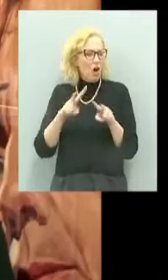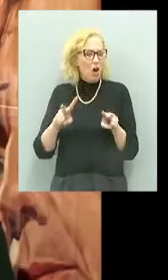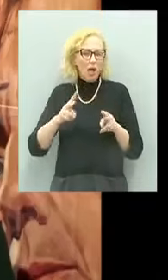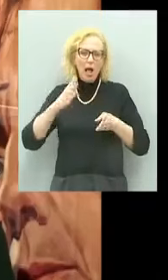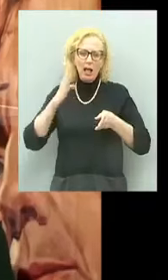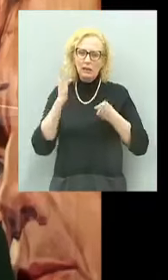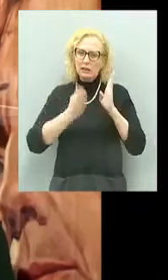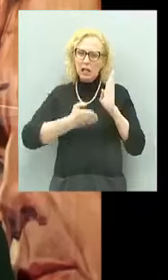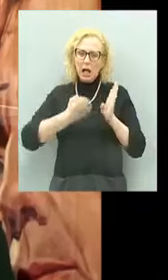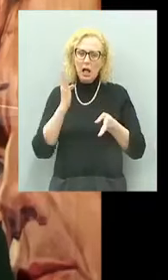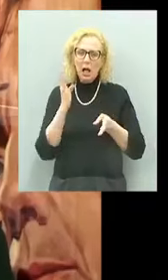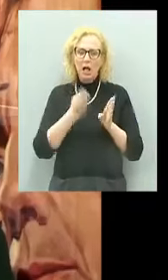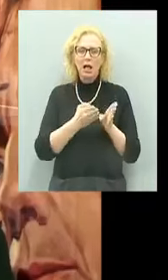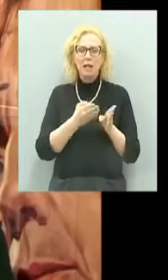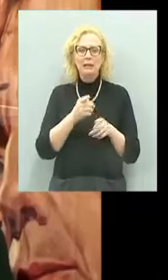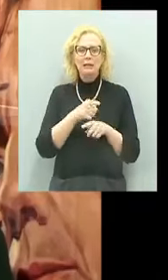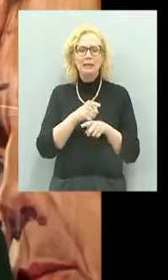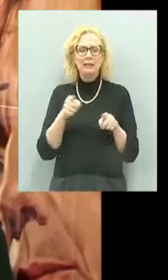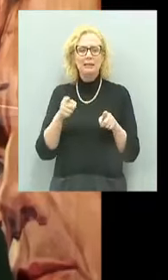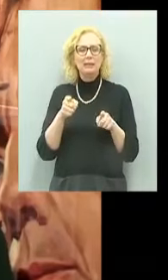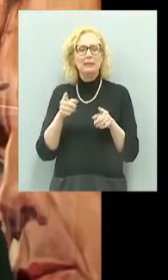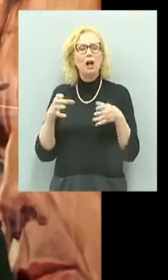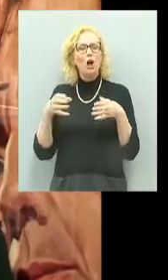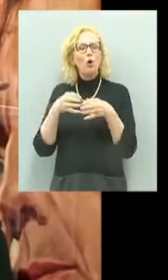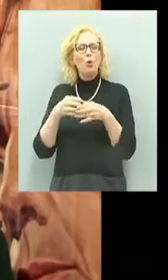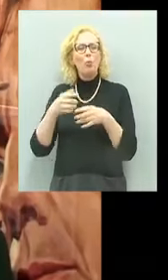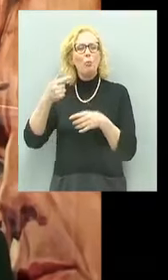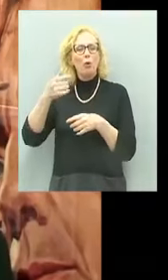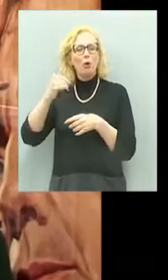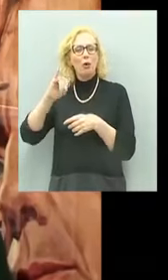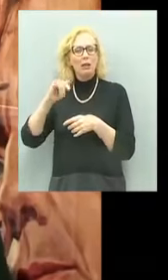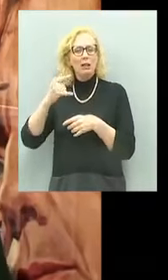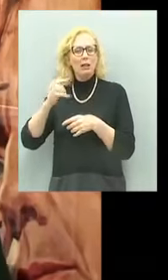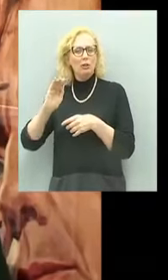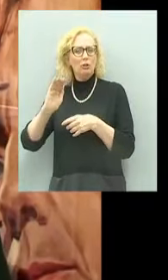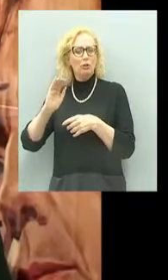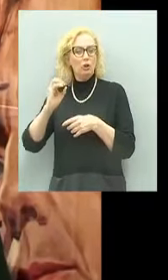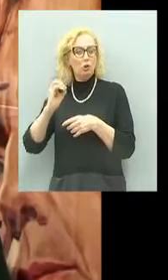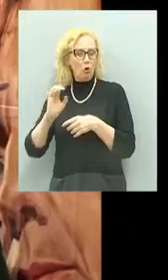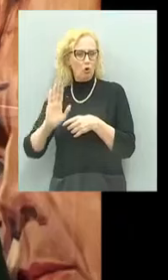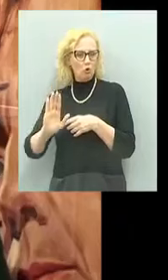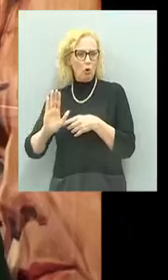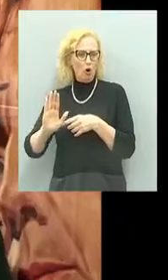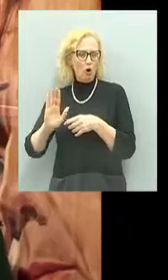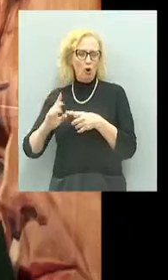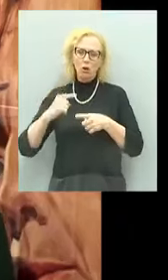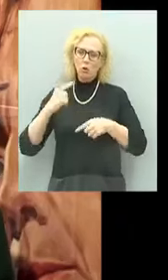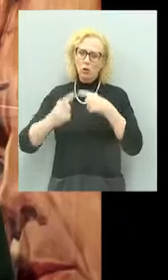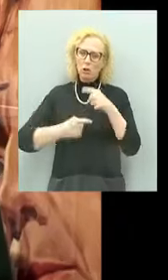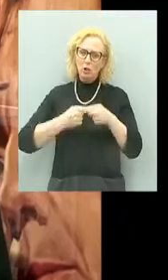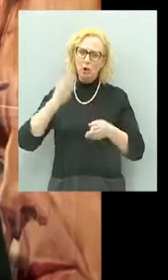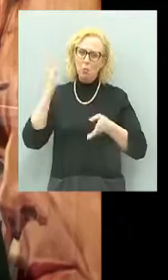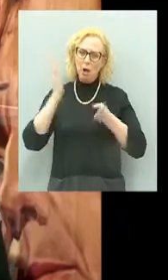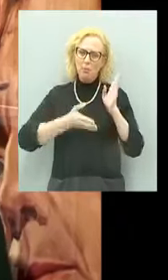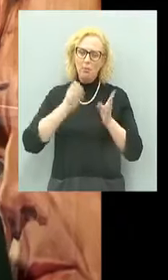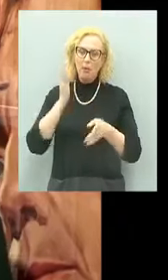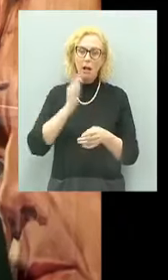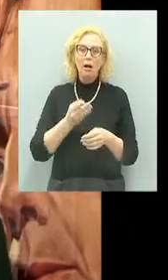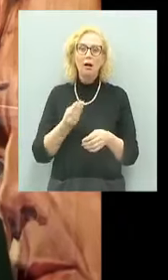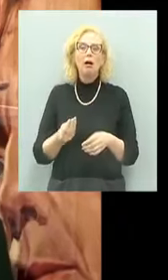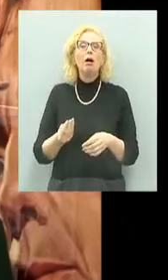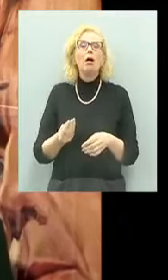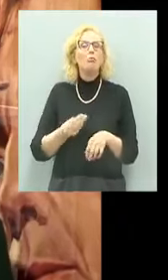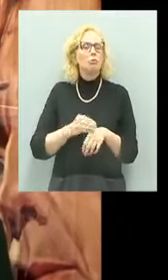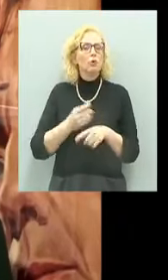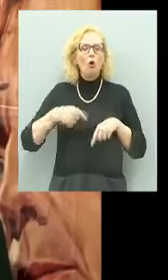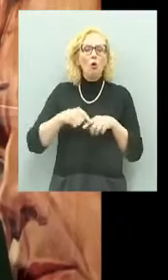dei titini, noi li chiamavamo, continuavano, sia perché non c'era futuro